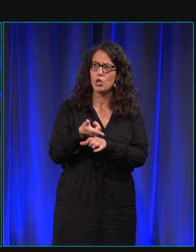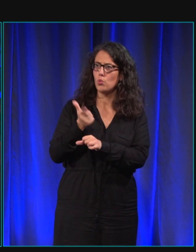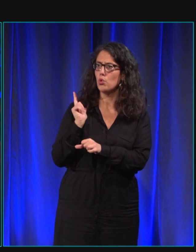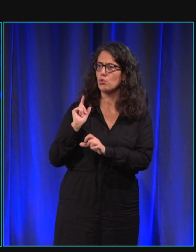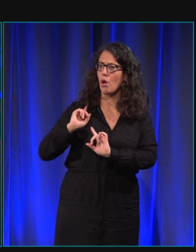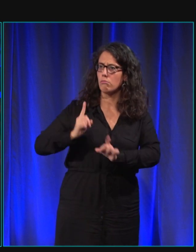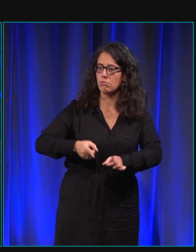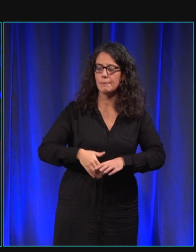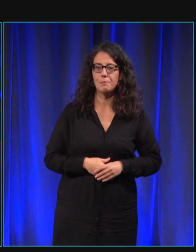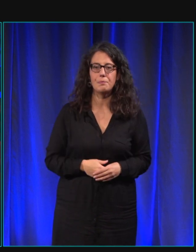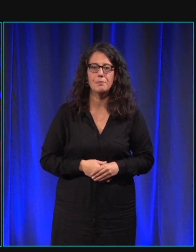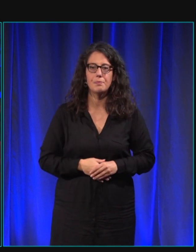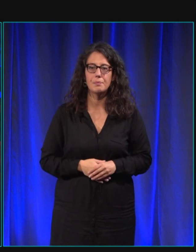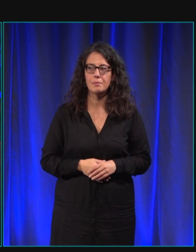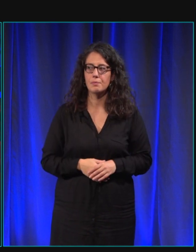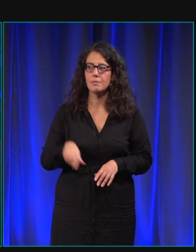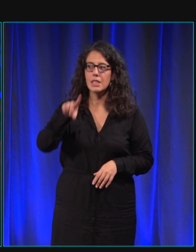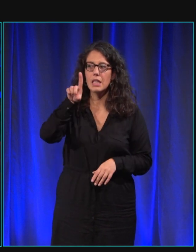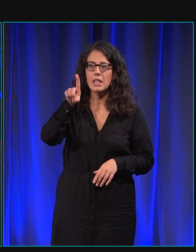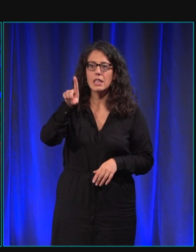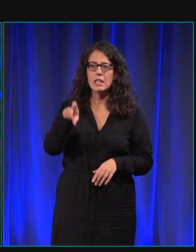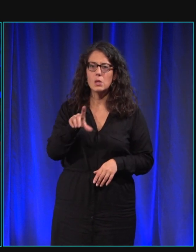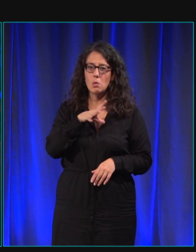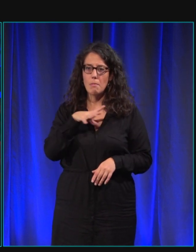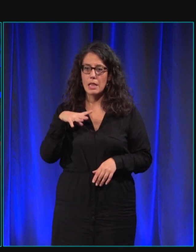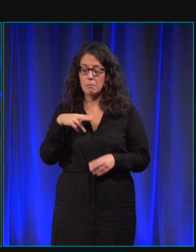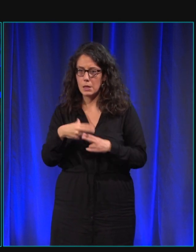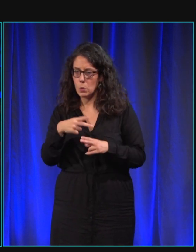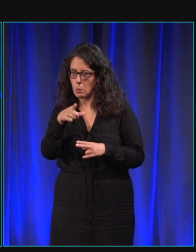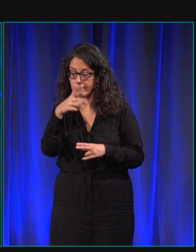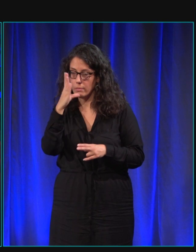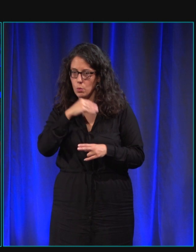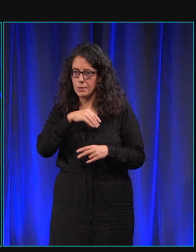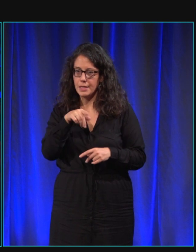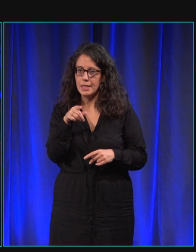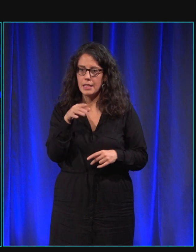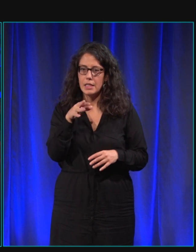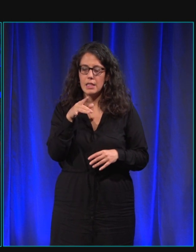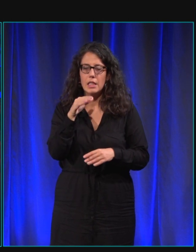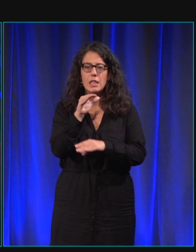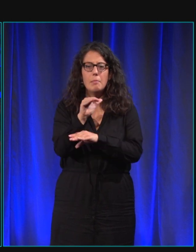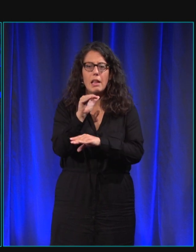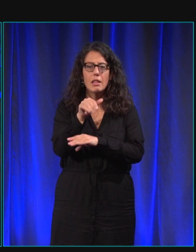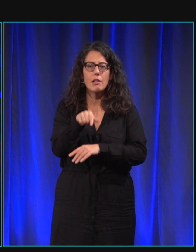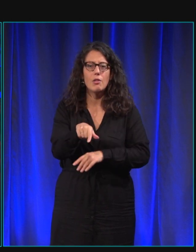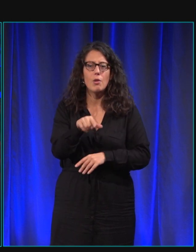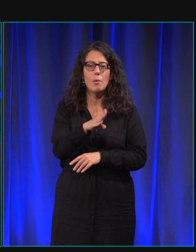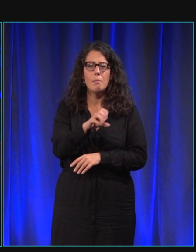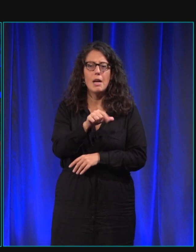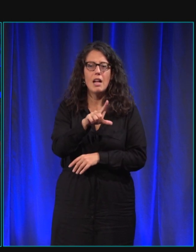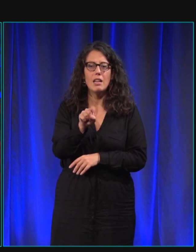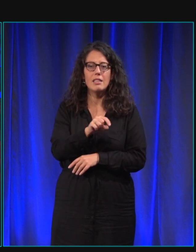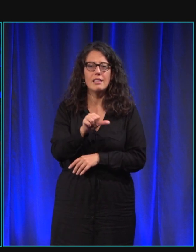je voulais m'adresser à madame que je n pas noté votre nom la maîtresse de Balzac